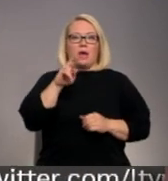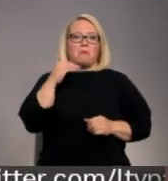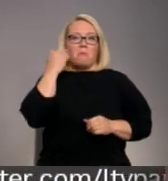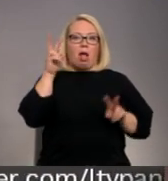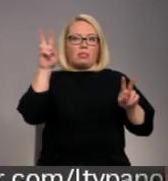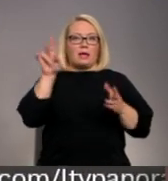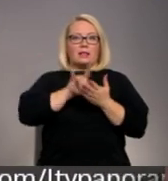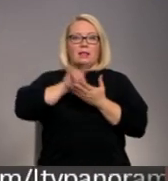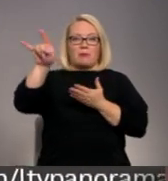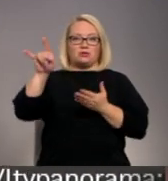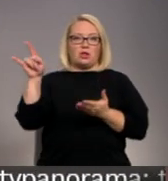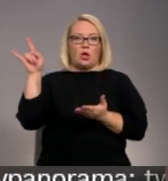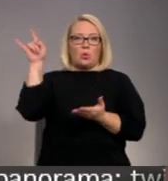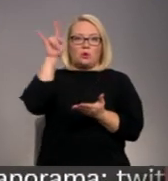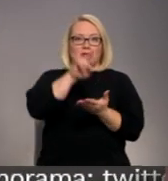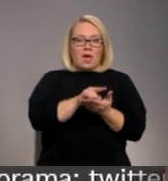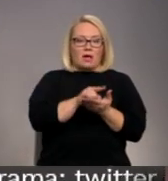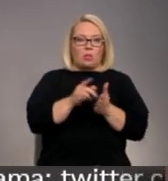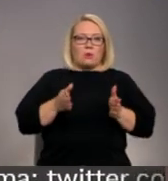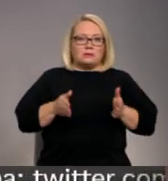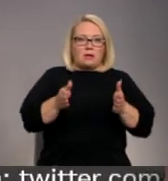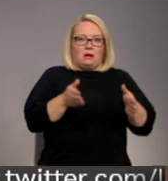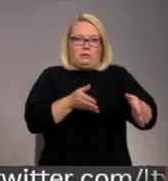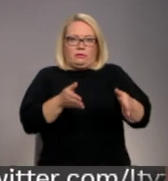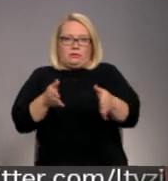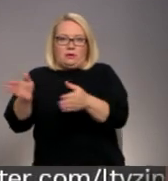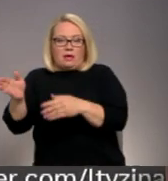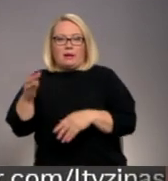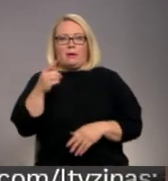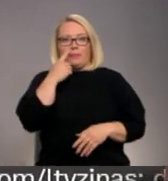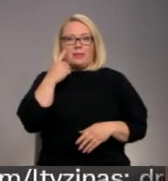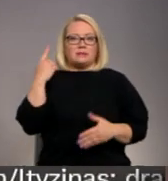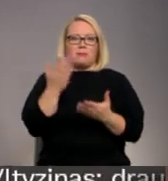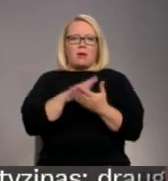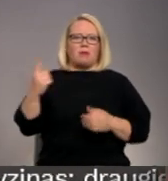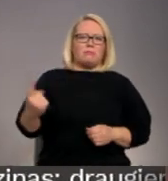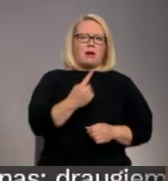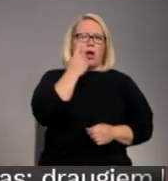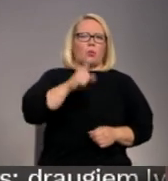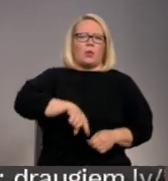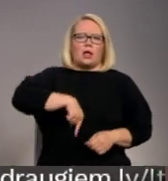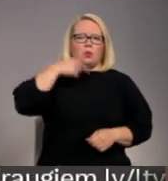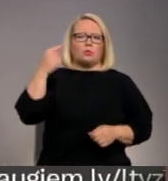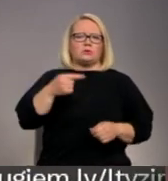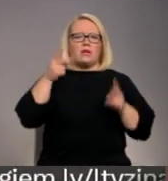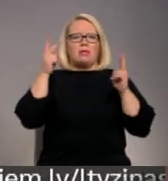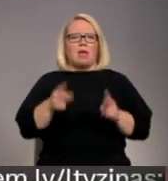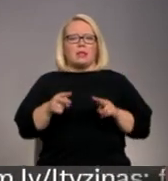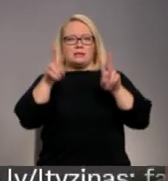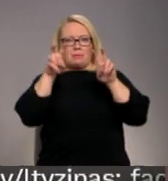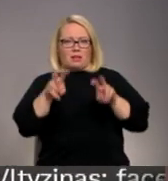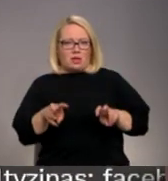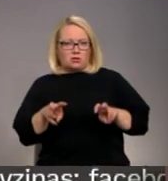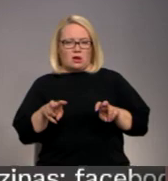lidmašīna noseišanās laikā noskrēja no skrēja ceļa. Nesen beigusies vairāk nekā gadu ilgusīja negadījuma izmeklēšana, un